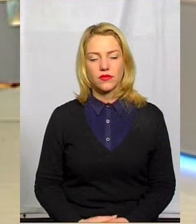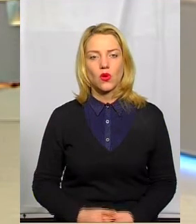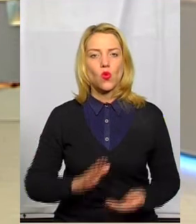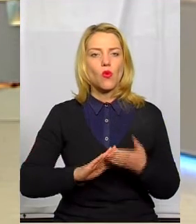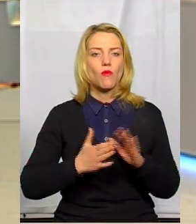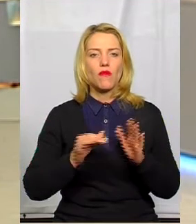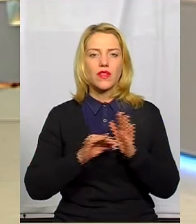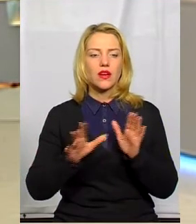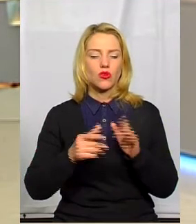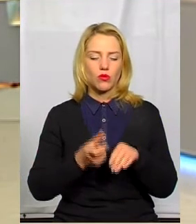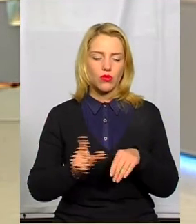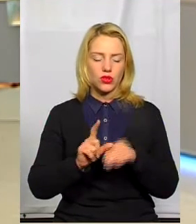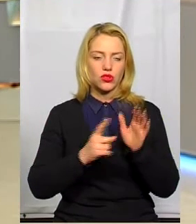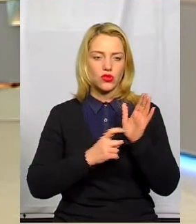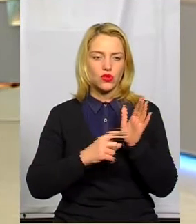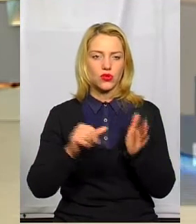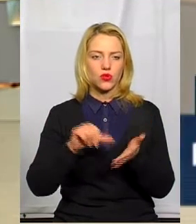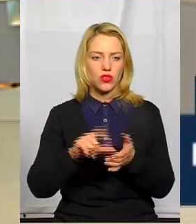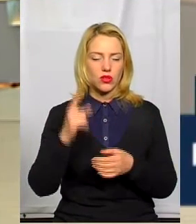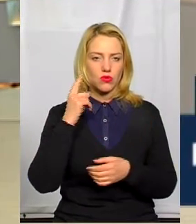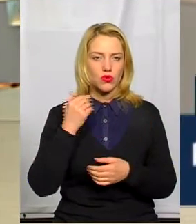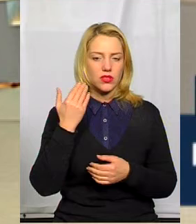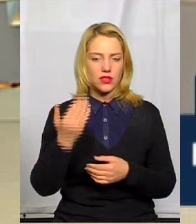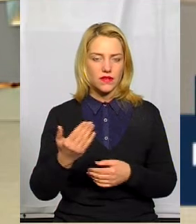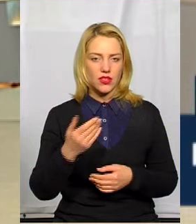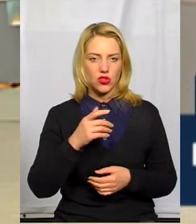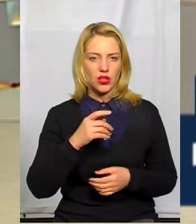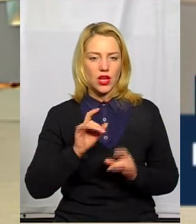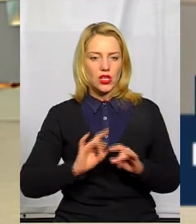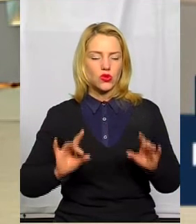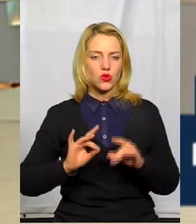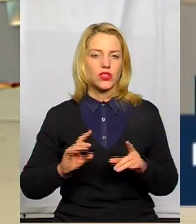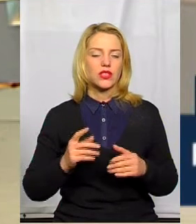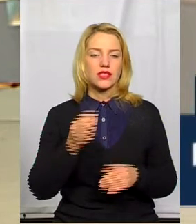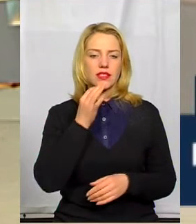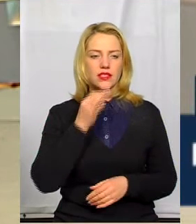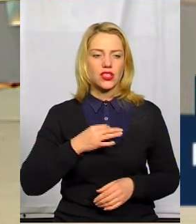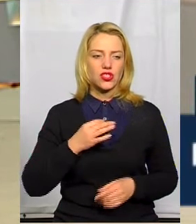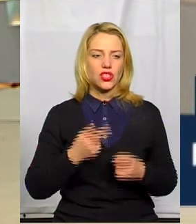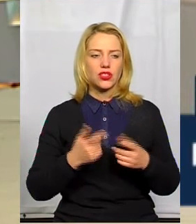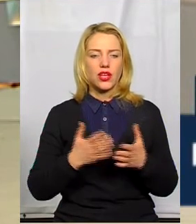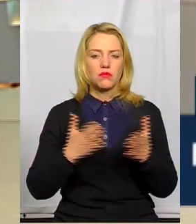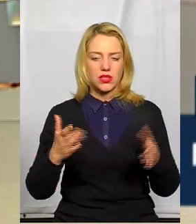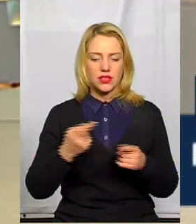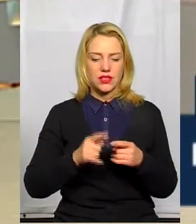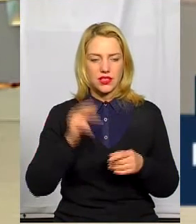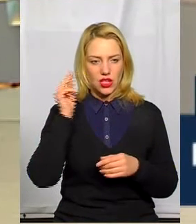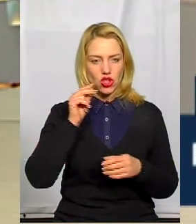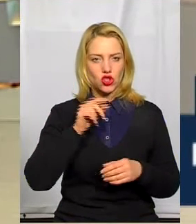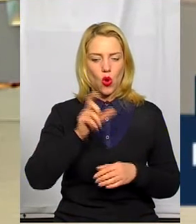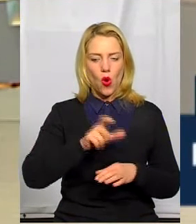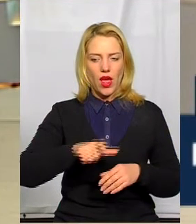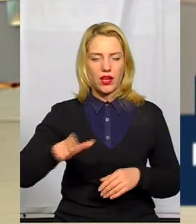Умовний рекорд понад 600 учасників. Почули ми щойно з вашого синхрону. Скажіть, більшість – це школярі. От